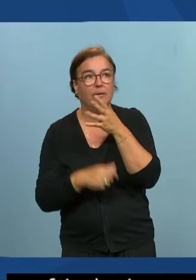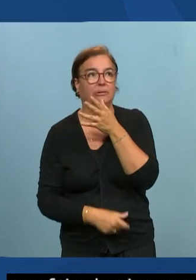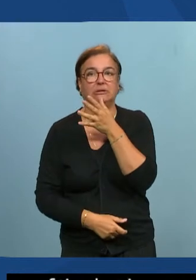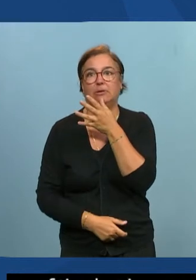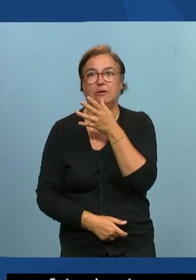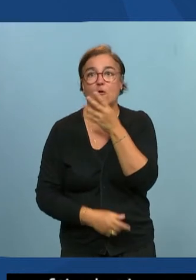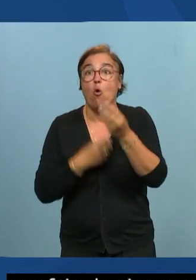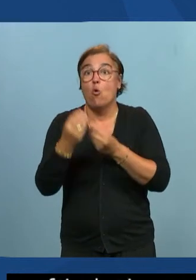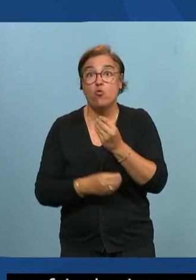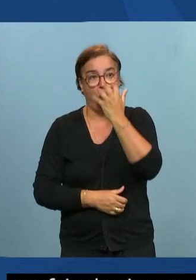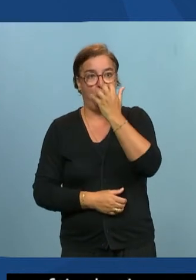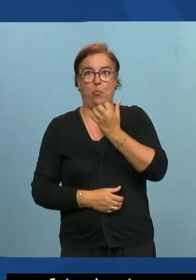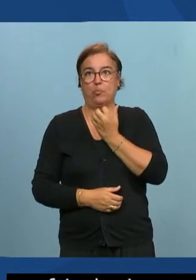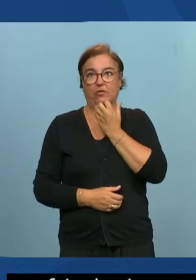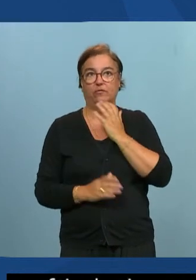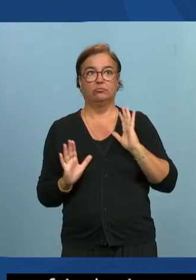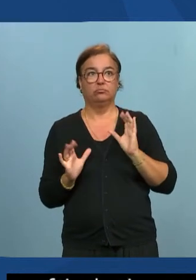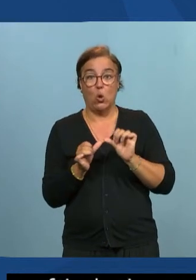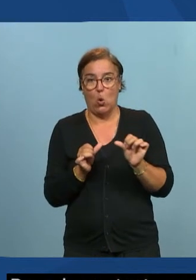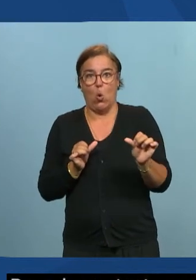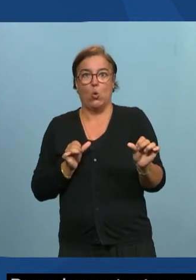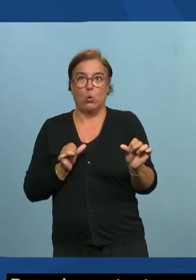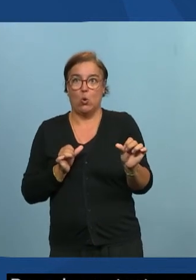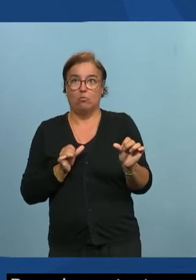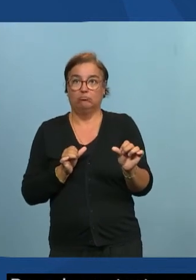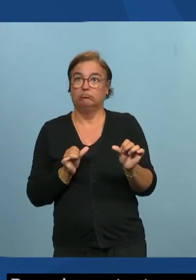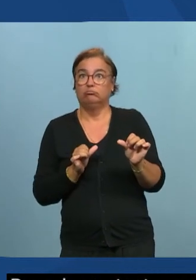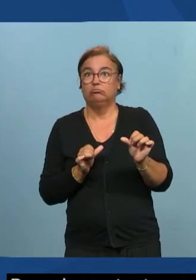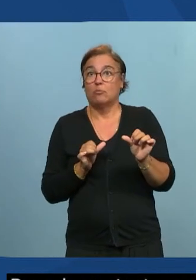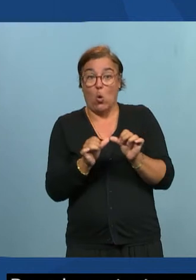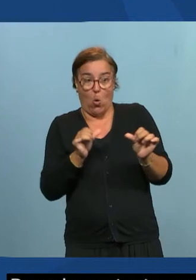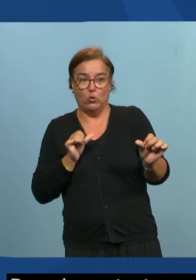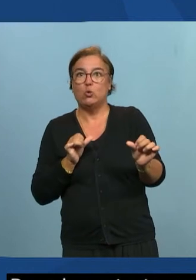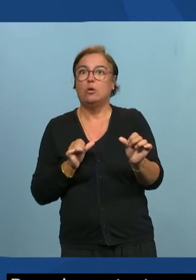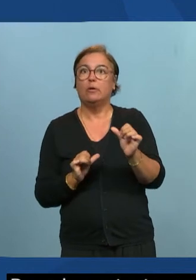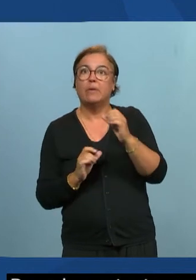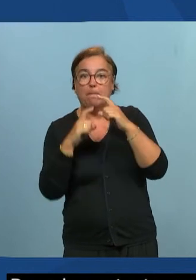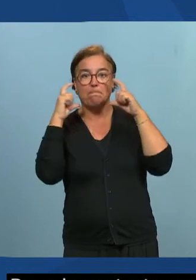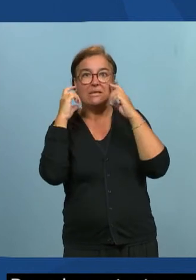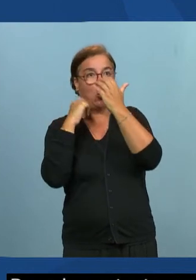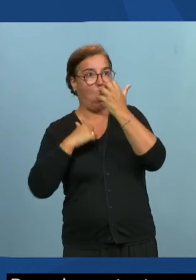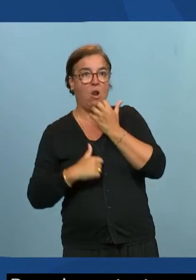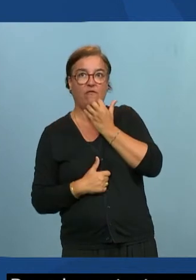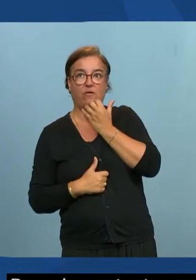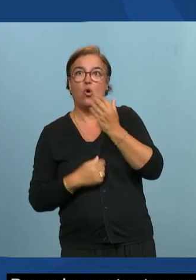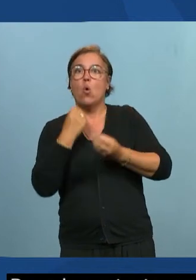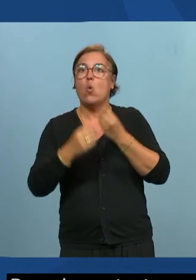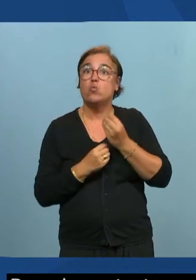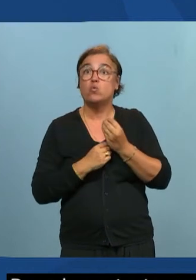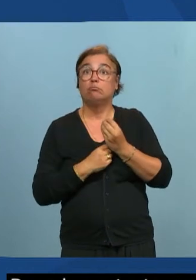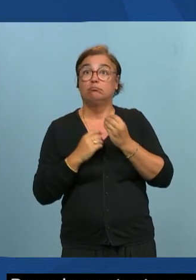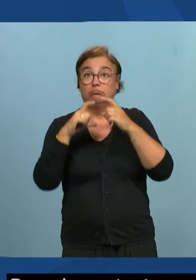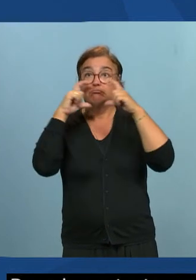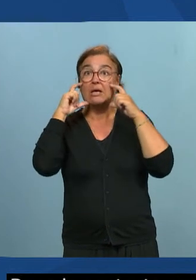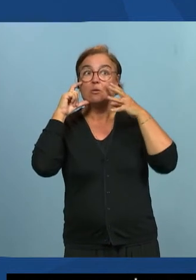soit vous retirez votre masque mais vous renhulez vous respectez votre distance réglementaire soit vous mettez un masque transparent